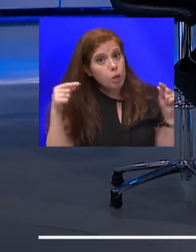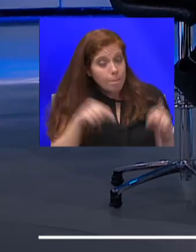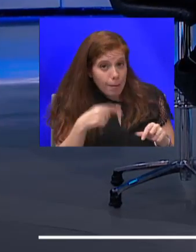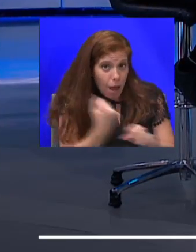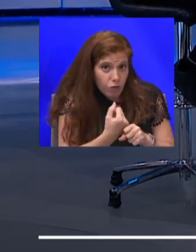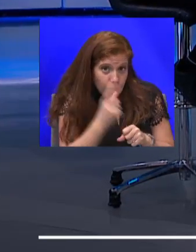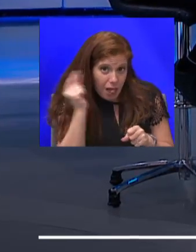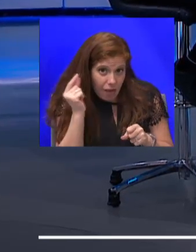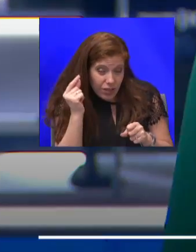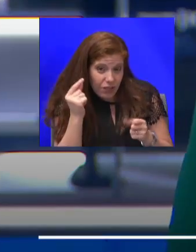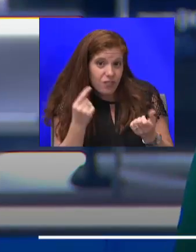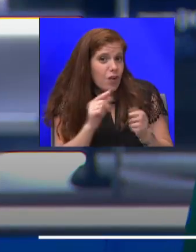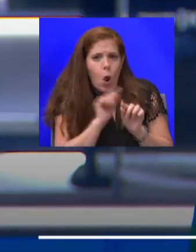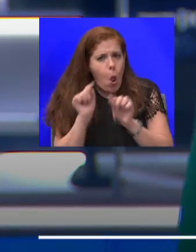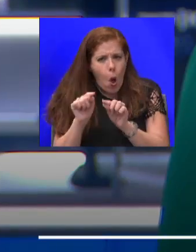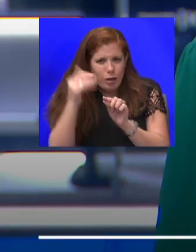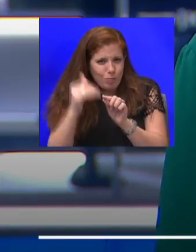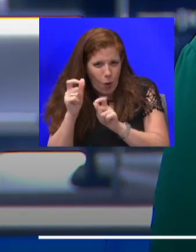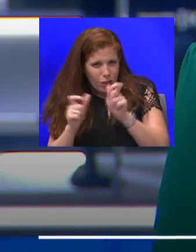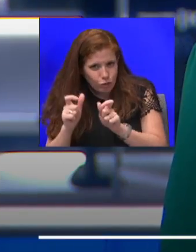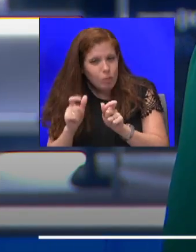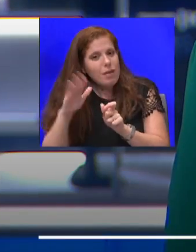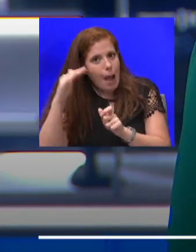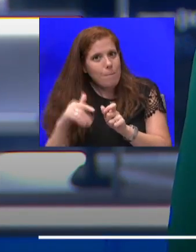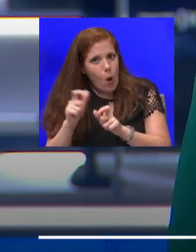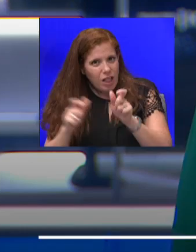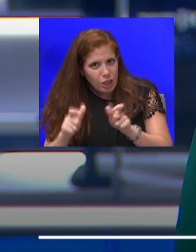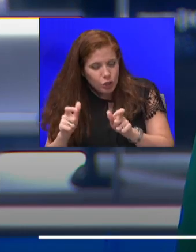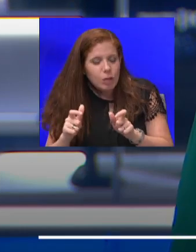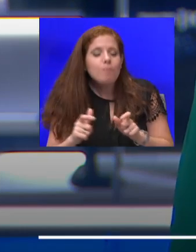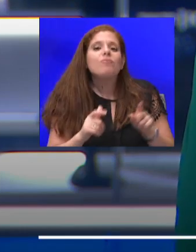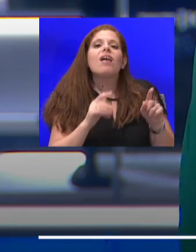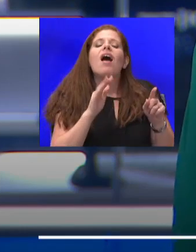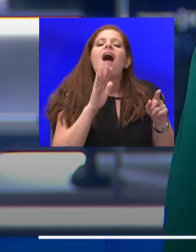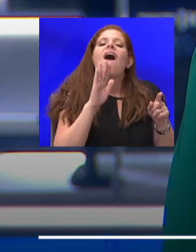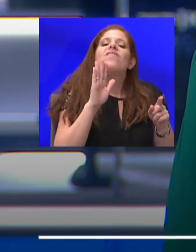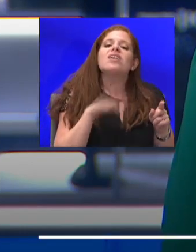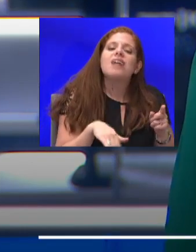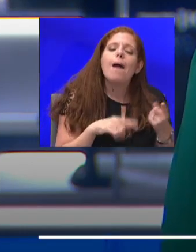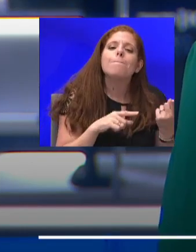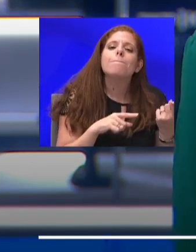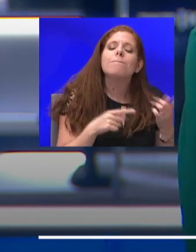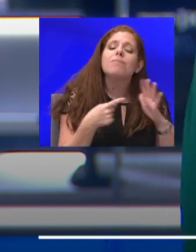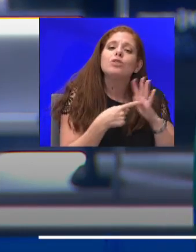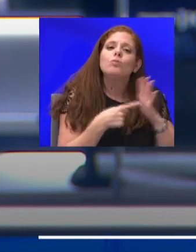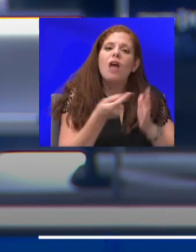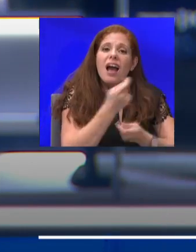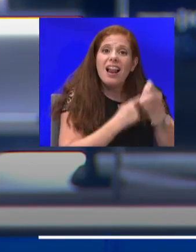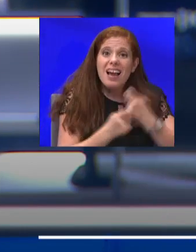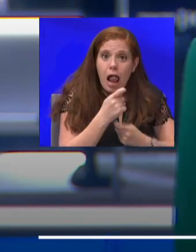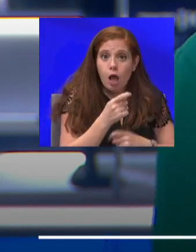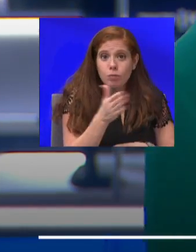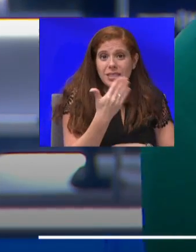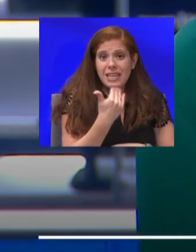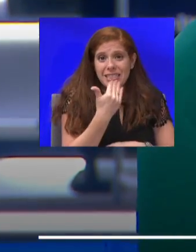בכל זאת, עבודה מהבית, כן תמשיך כנראה להשפיע, אבל גם משום שהכלכלת מדינת ישראל, וזה יותר התחום שלך,